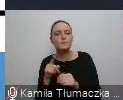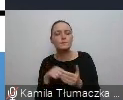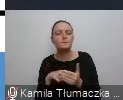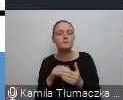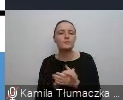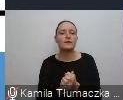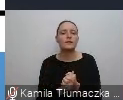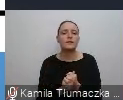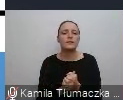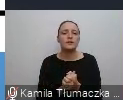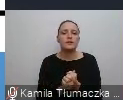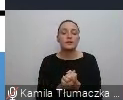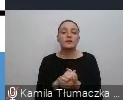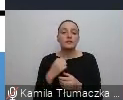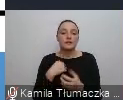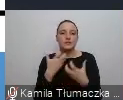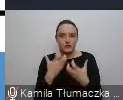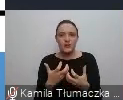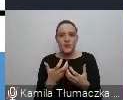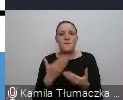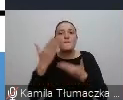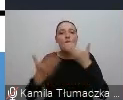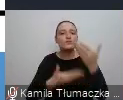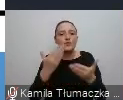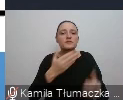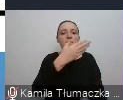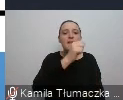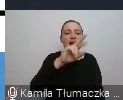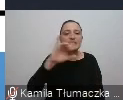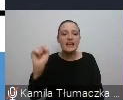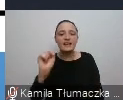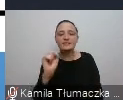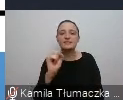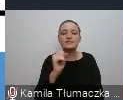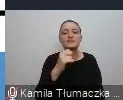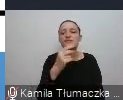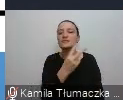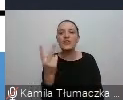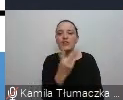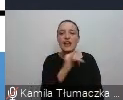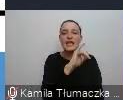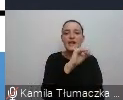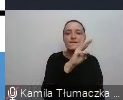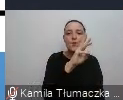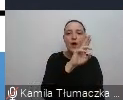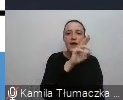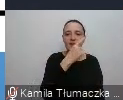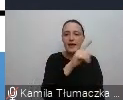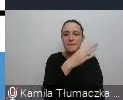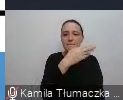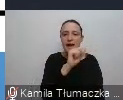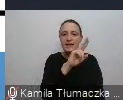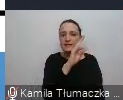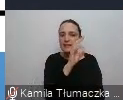Z tego miejsca chciałam pozdrowić dwie Marty, nie wiem, czy z nami są, też Marty z IWRD, ponieważ pokazały mi